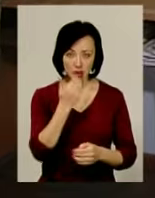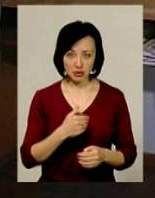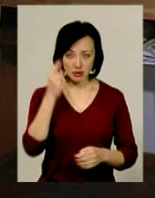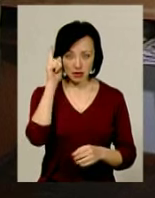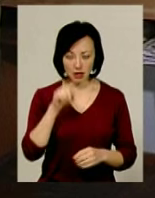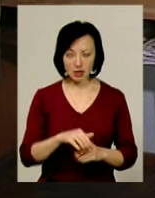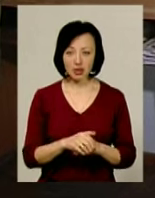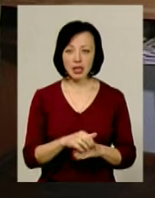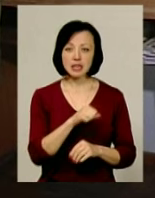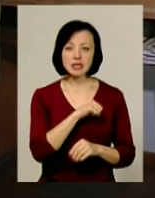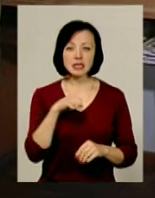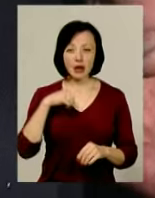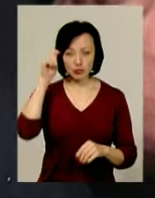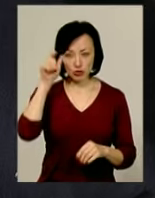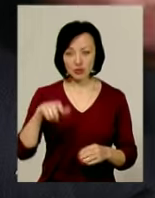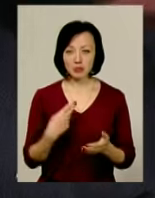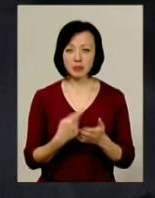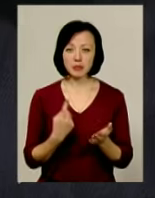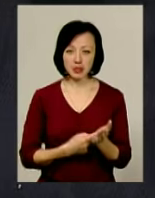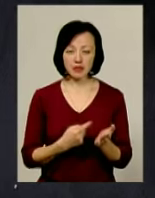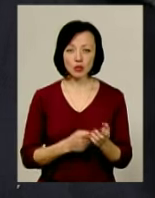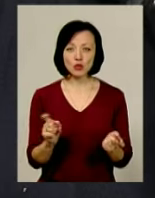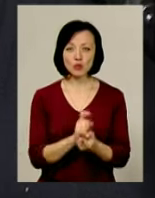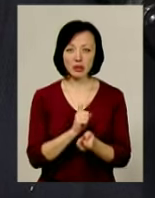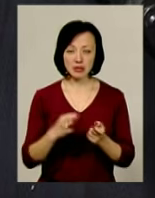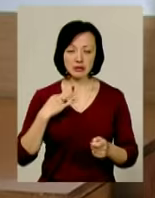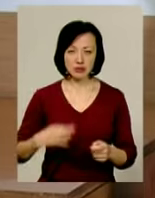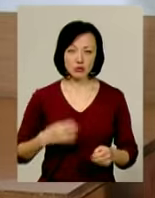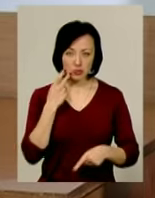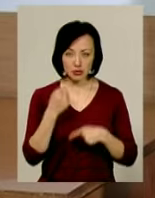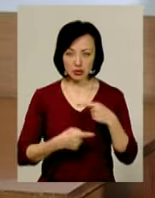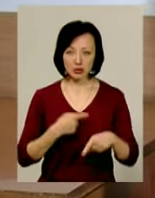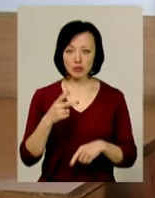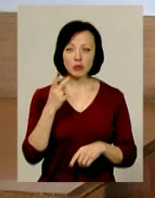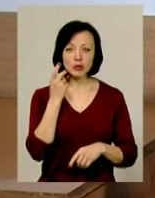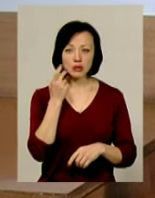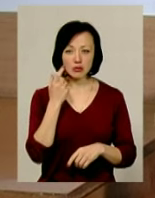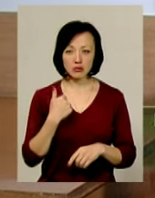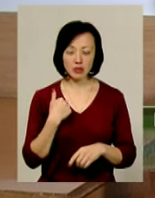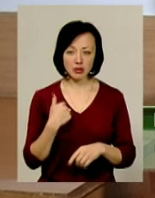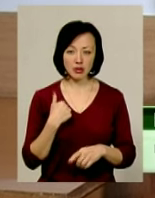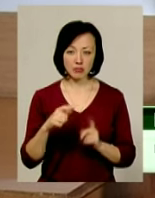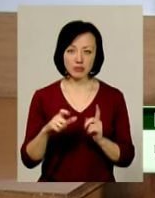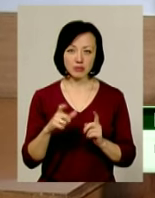Та й сам підозрюваний підтверджує, суперечки із сином виникали постійно. Він постійно мене не раз